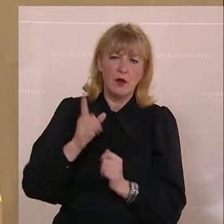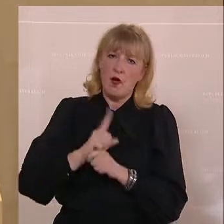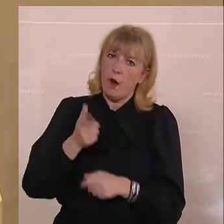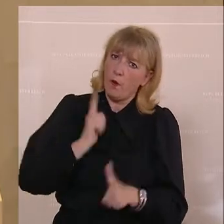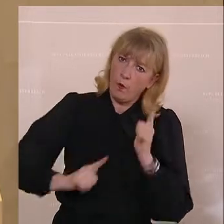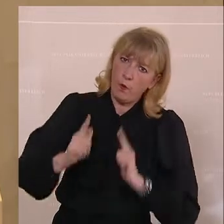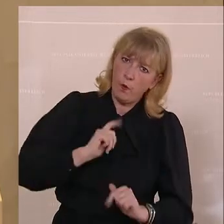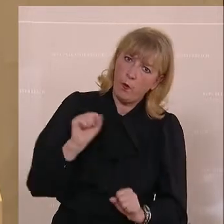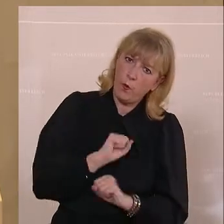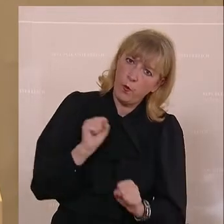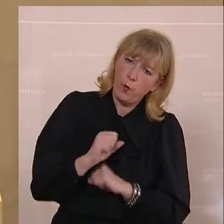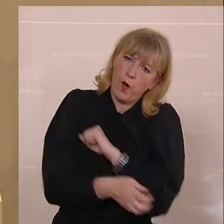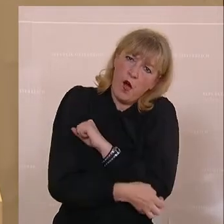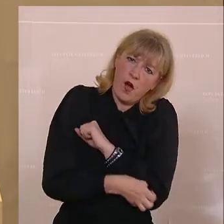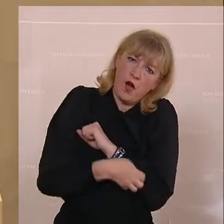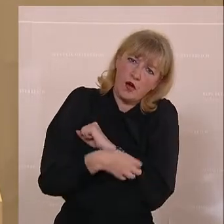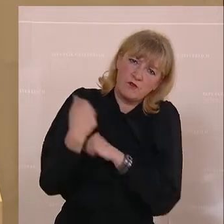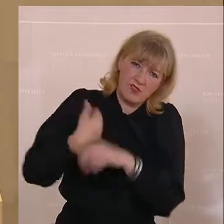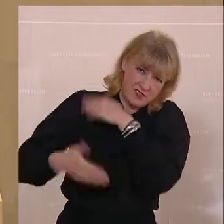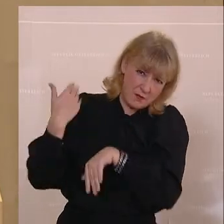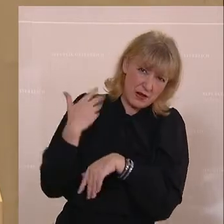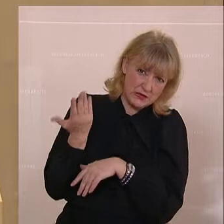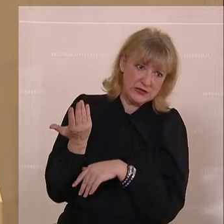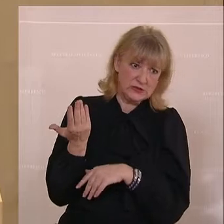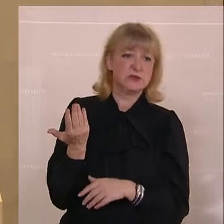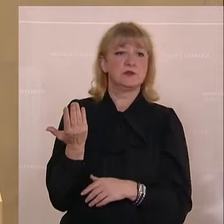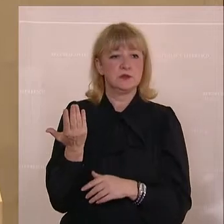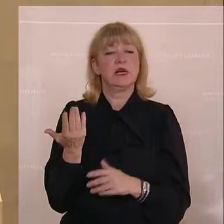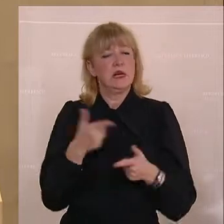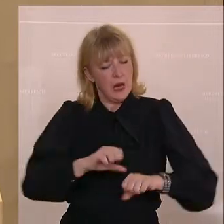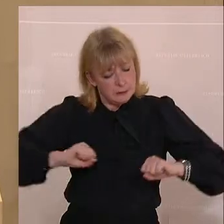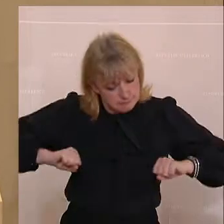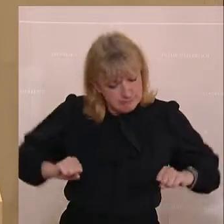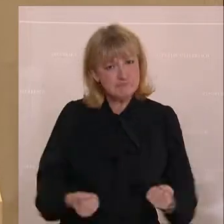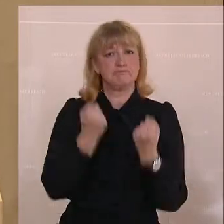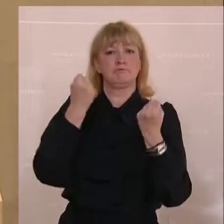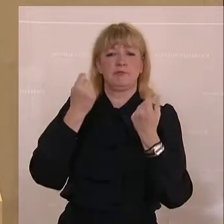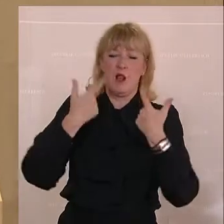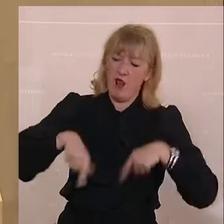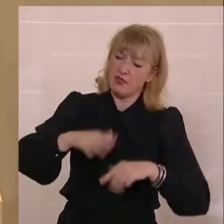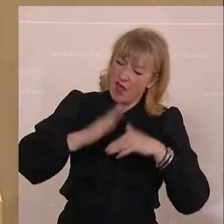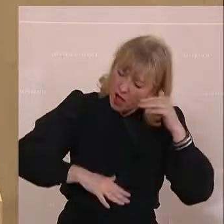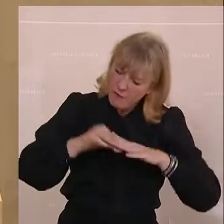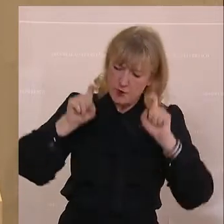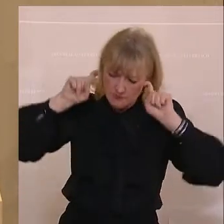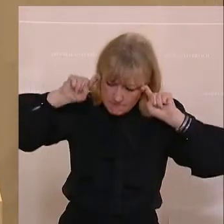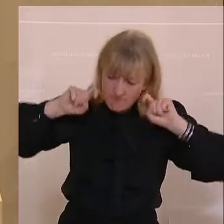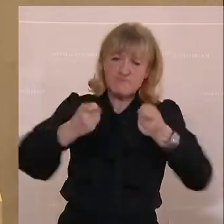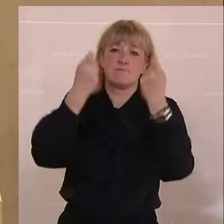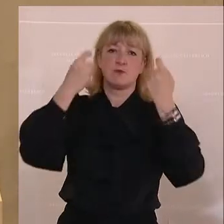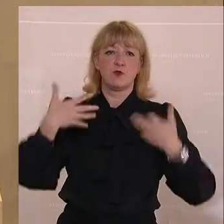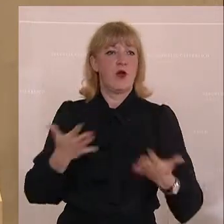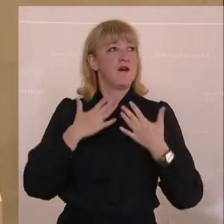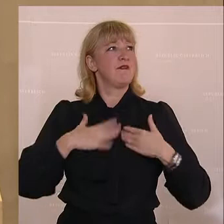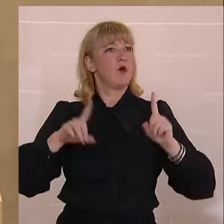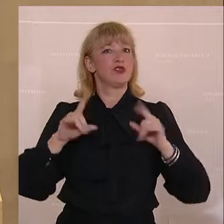gehabt, die haben in Armut gelebt, die haben angepackt, die haben dieses Land aufgebaut und zu einem Wohlstand geführt,